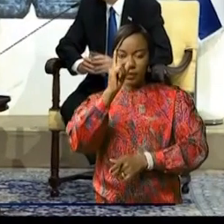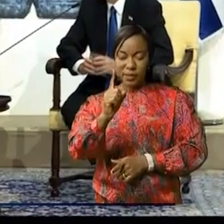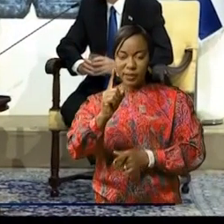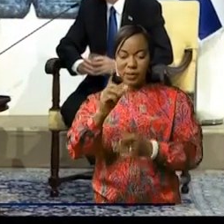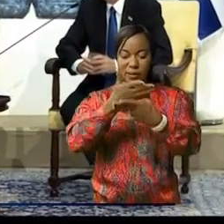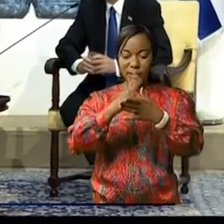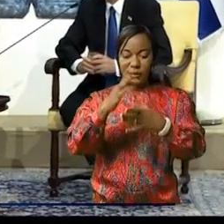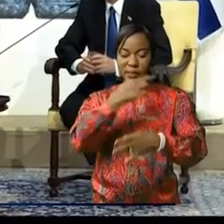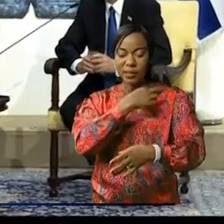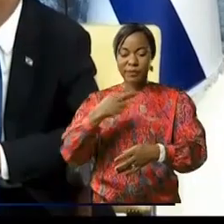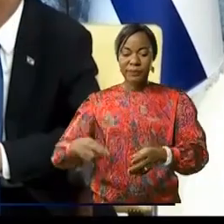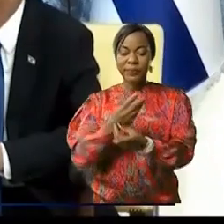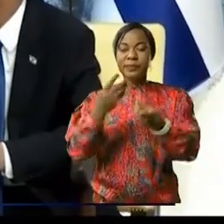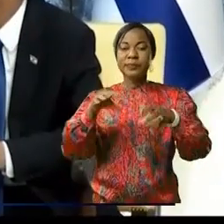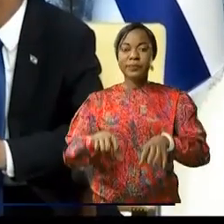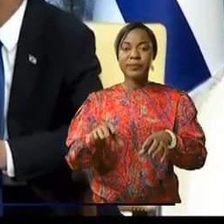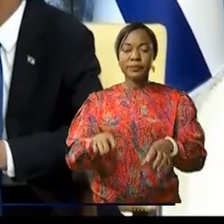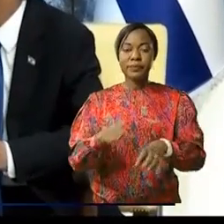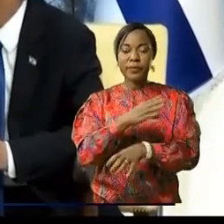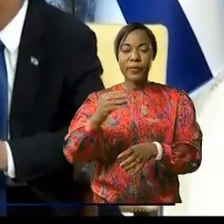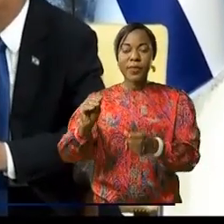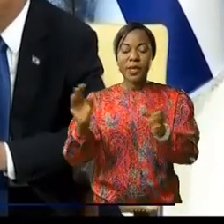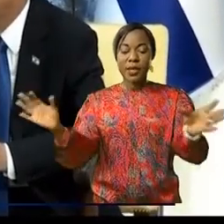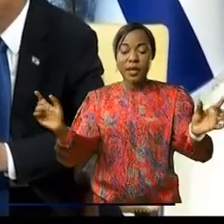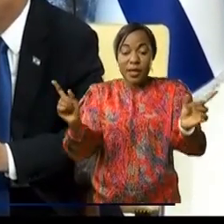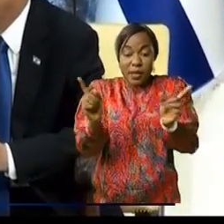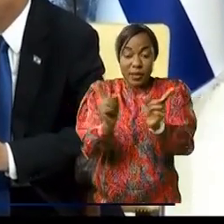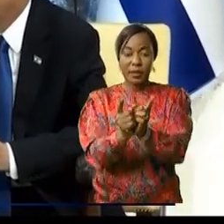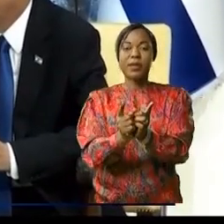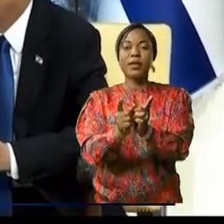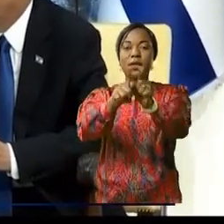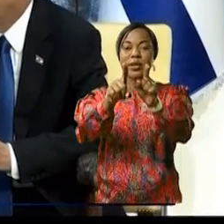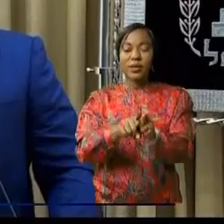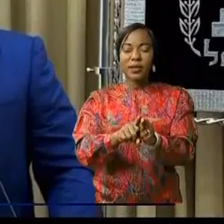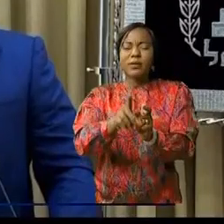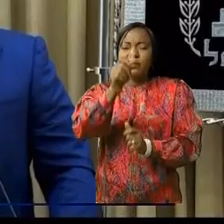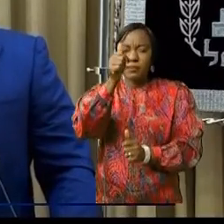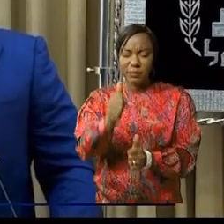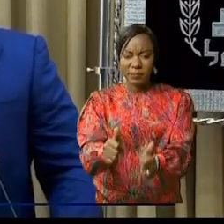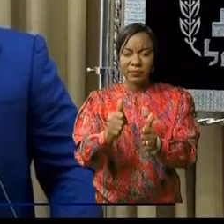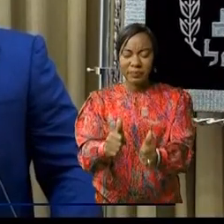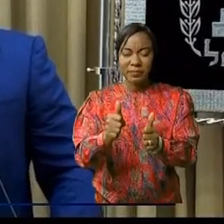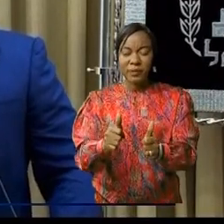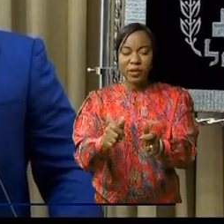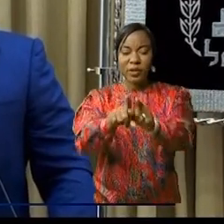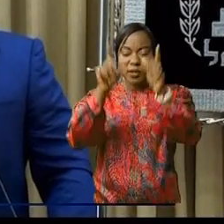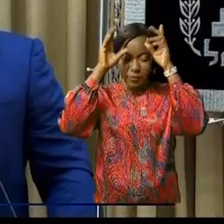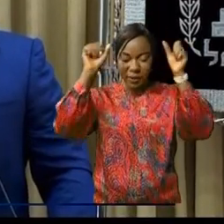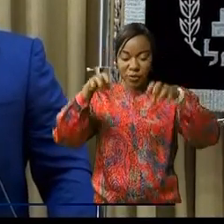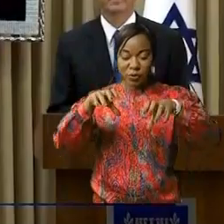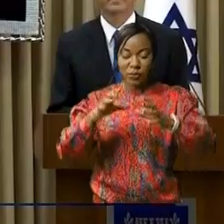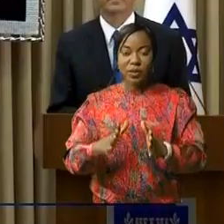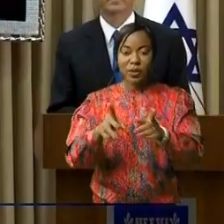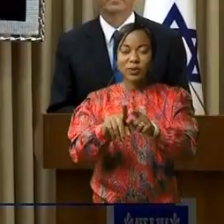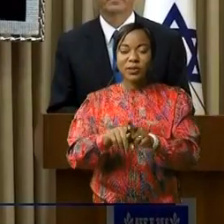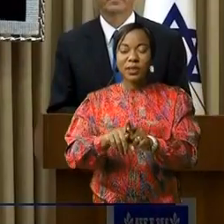République démocratique du Congo et Israël. C'est un rapprochement qui relève de la divinité à marteller le président congolais